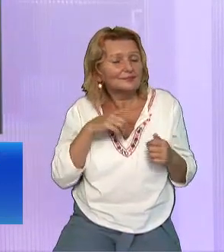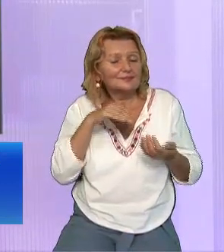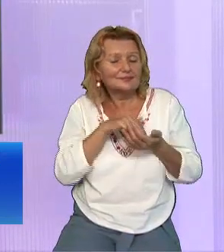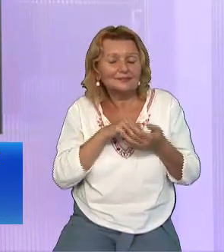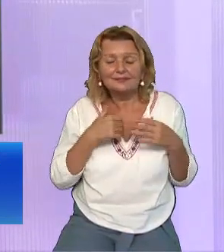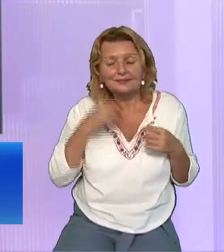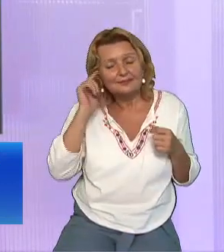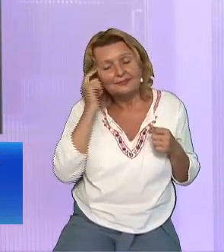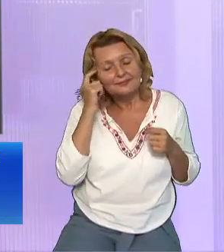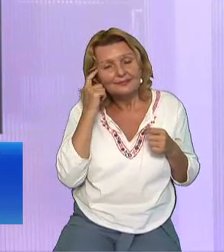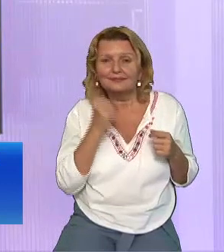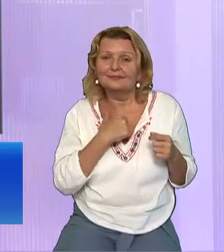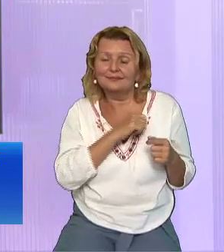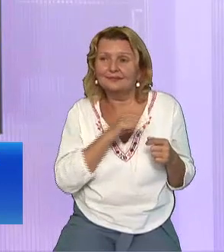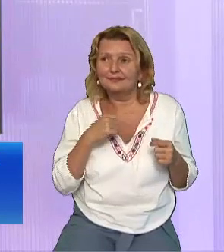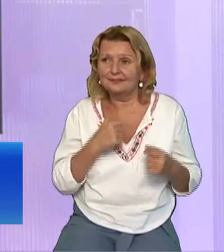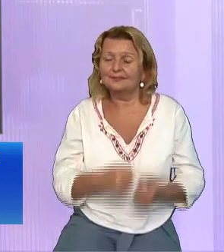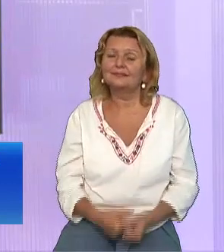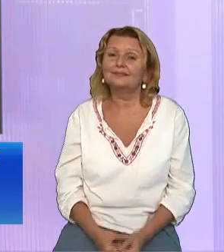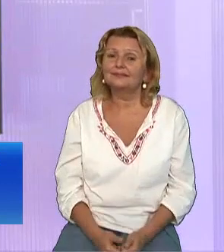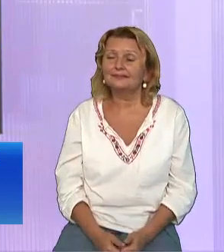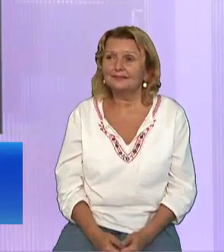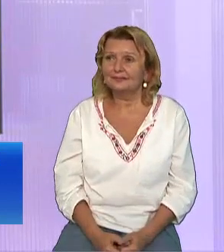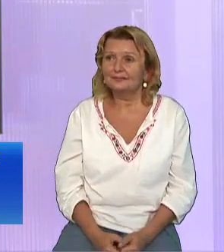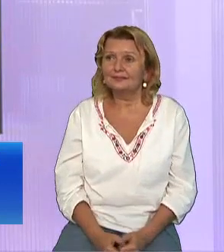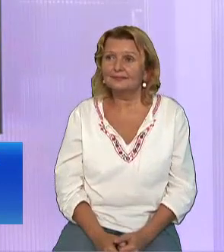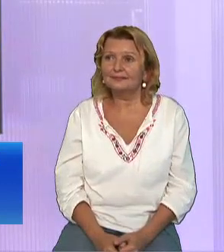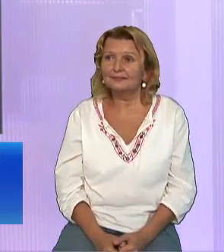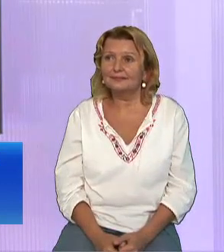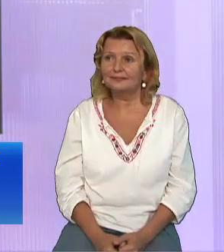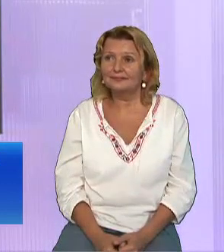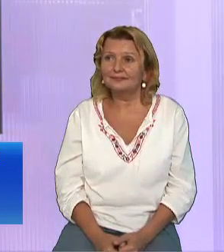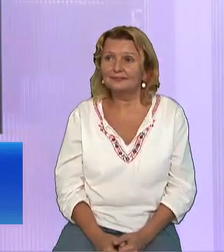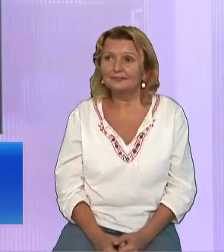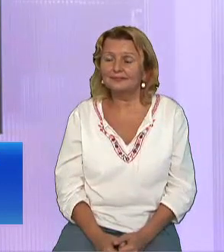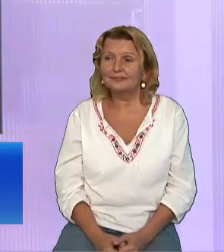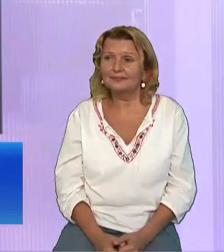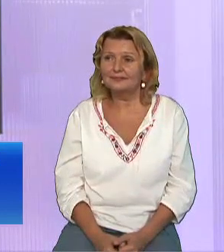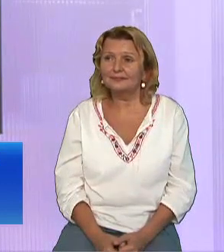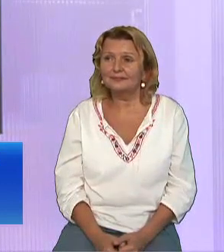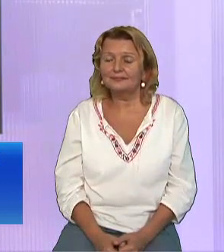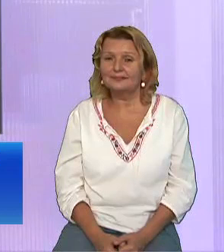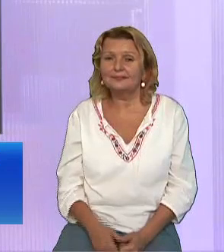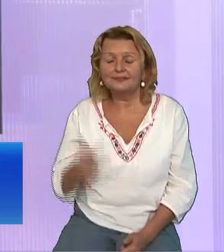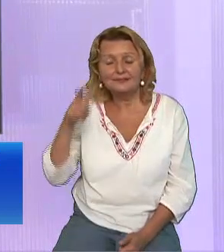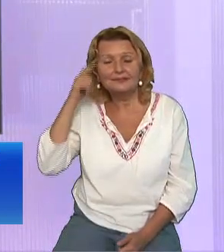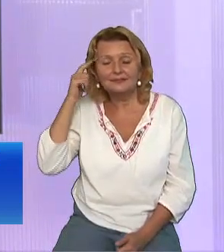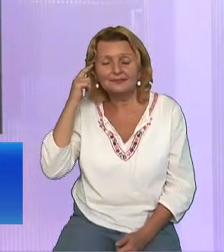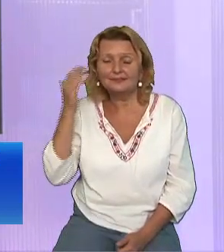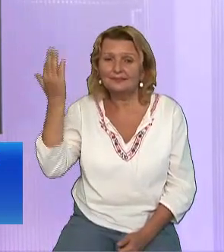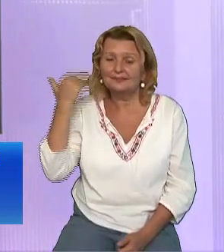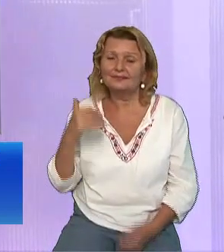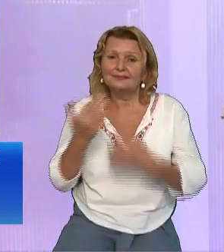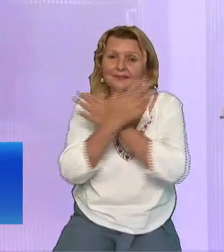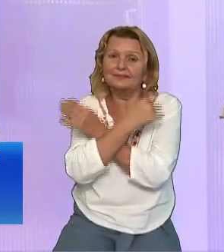Dar vreau să vă întreb Vă puteți imagina următoarea scenă? Vine îngerul Gavril la feciora Maria După